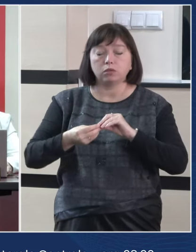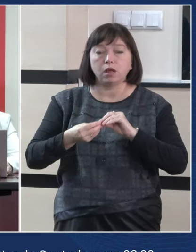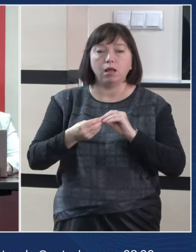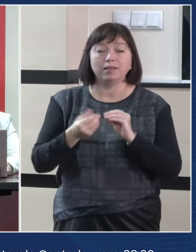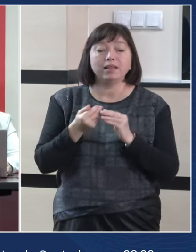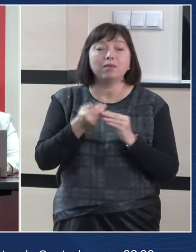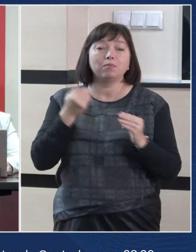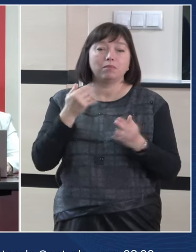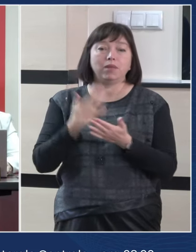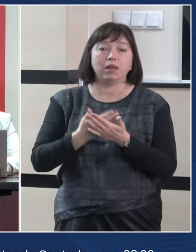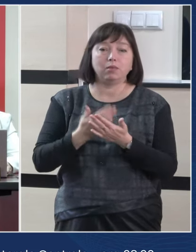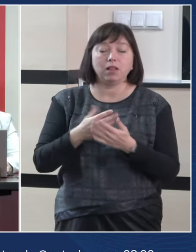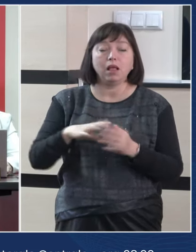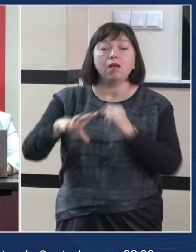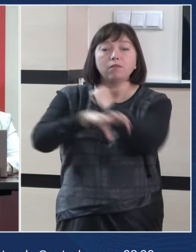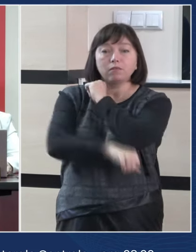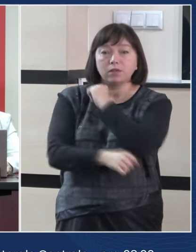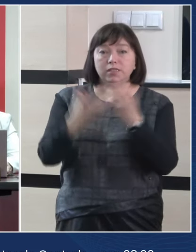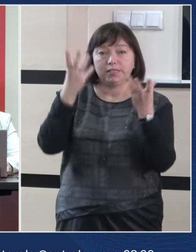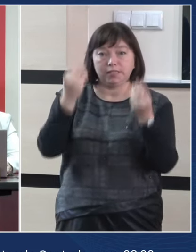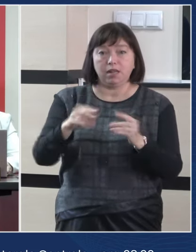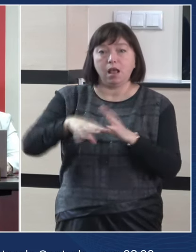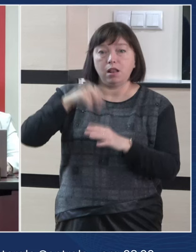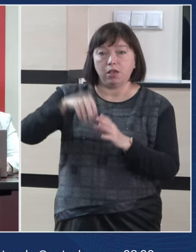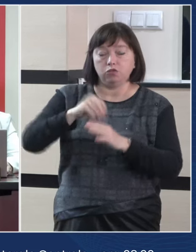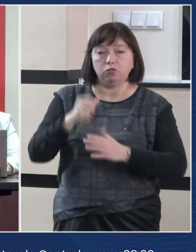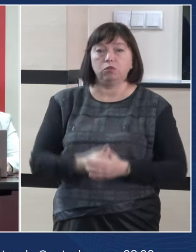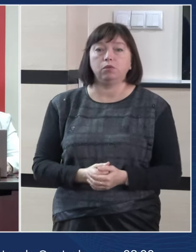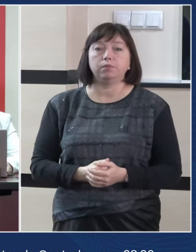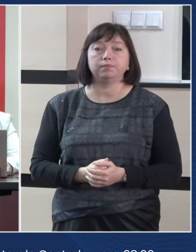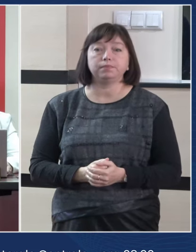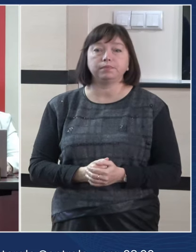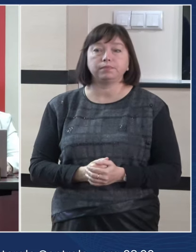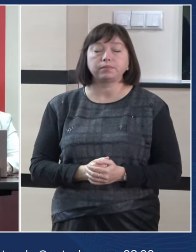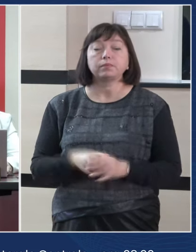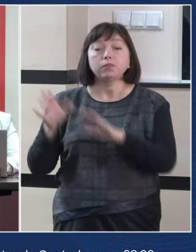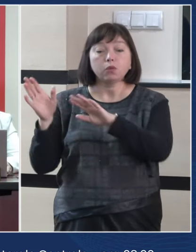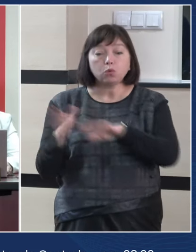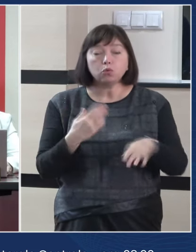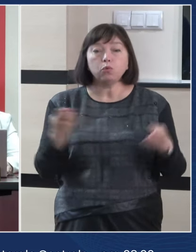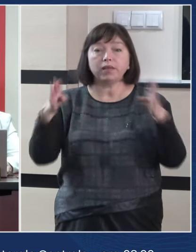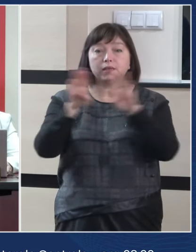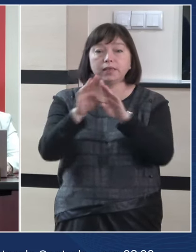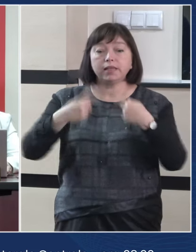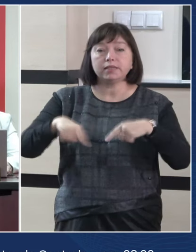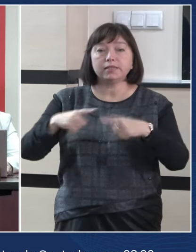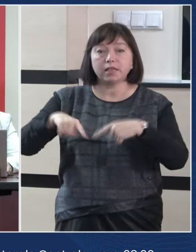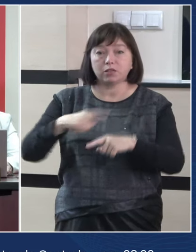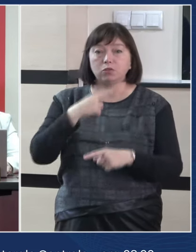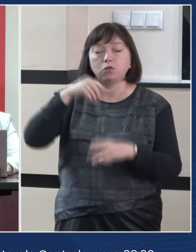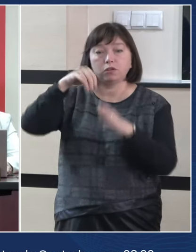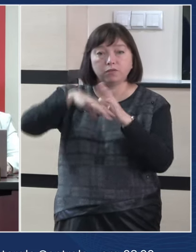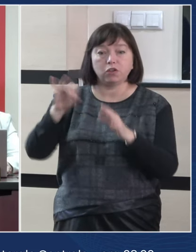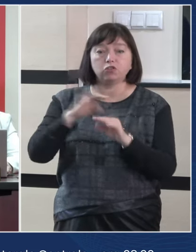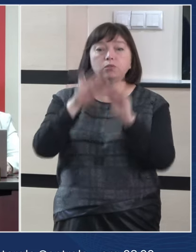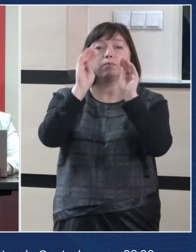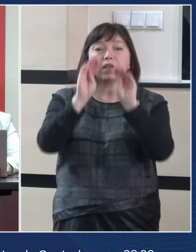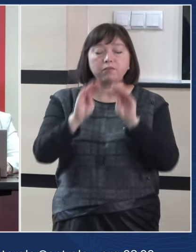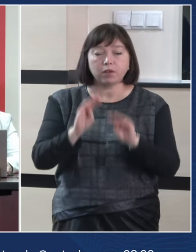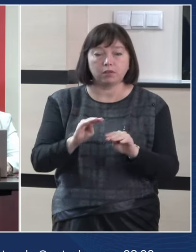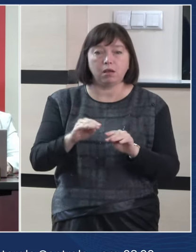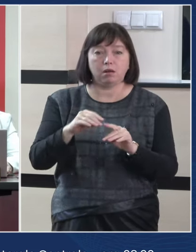preliminare la finele zirii alegerilor. După închiderea secțiilor de votare și perfectarea